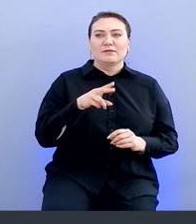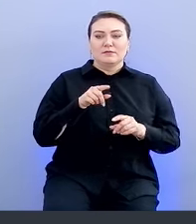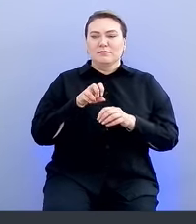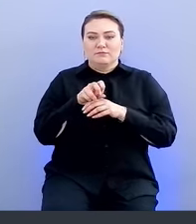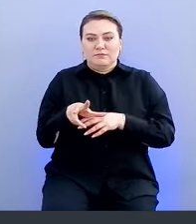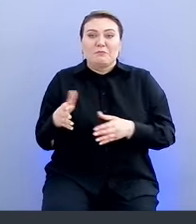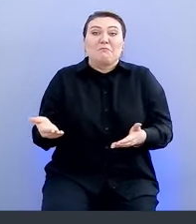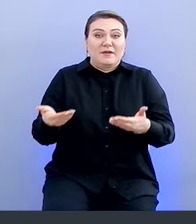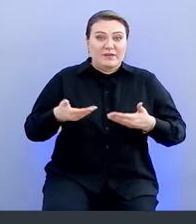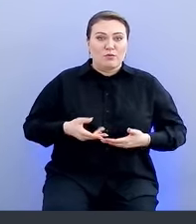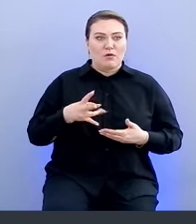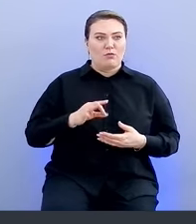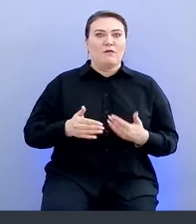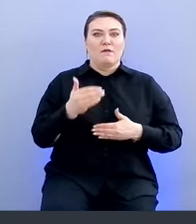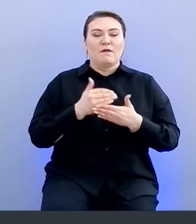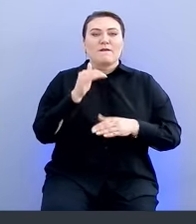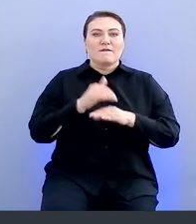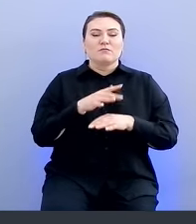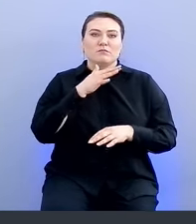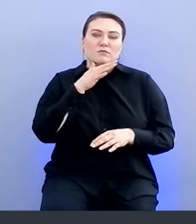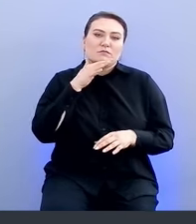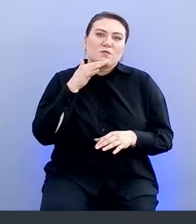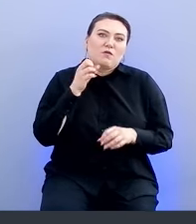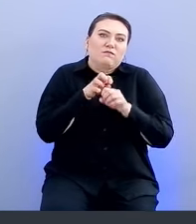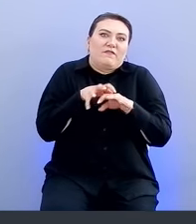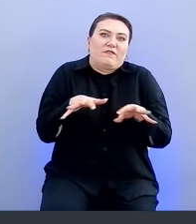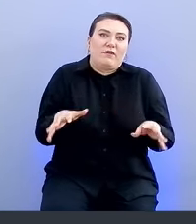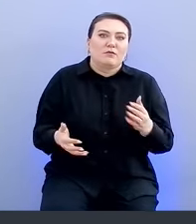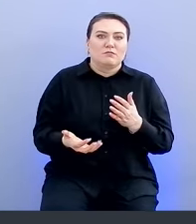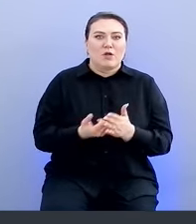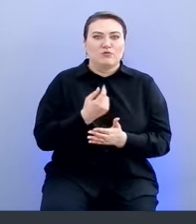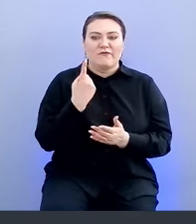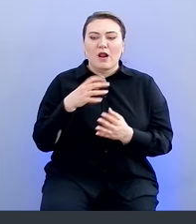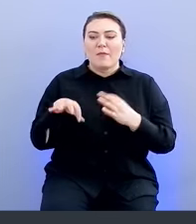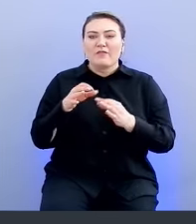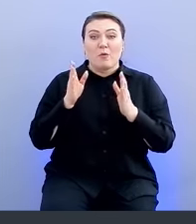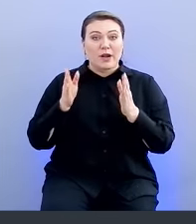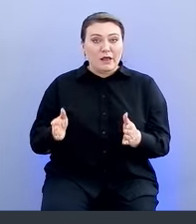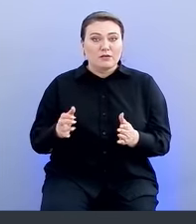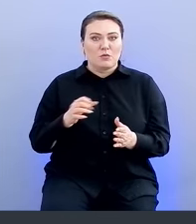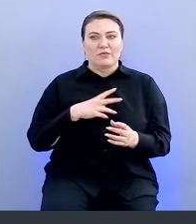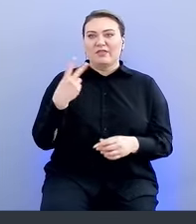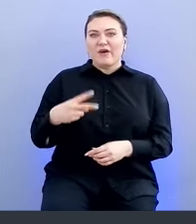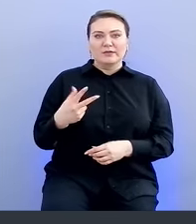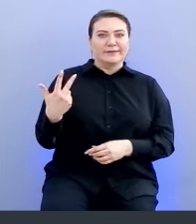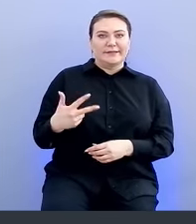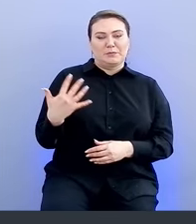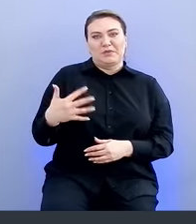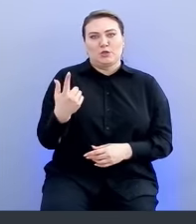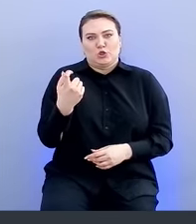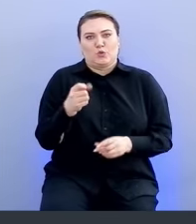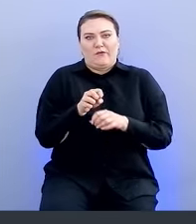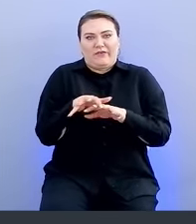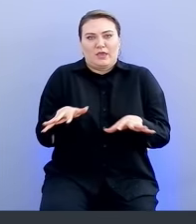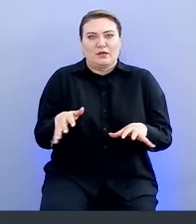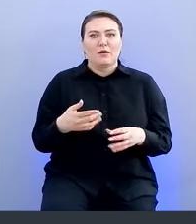Оказалось, на самом деле, все сложнее, и веток оказалось очень много. То есть в рамках одного проекта там может быть 20, 30, 50, 100